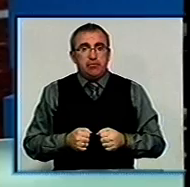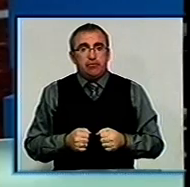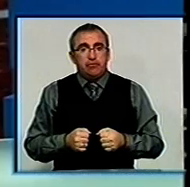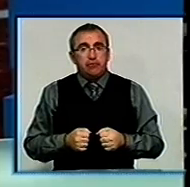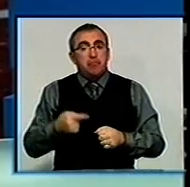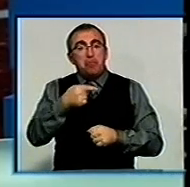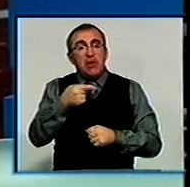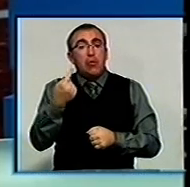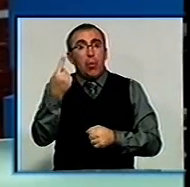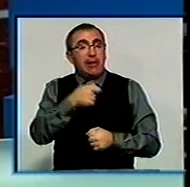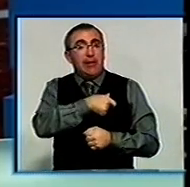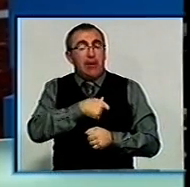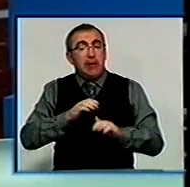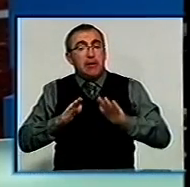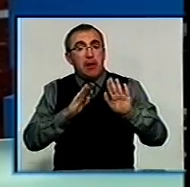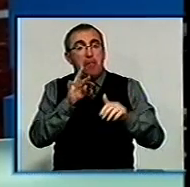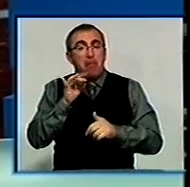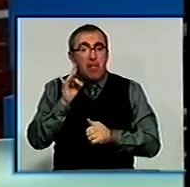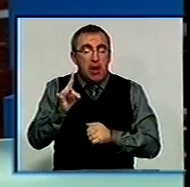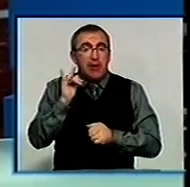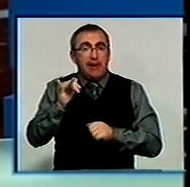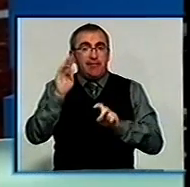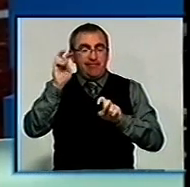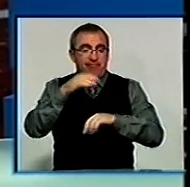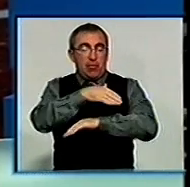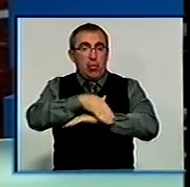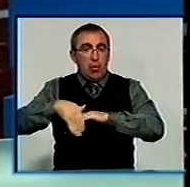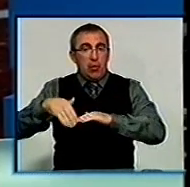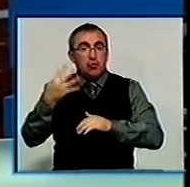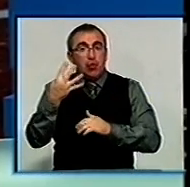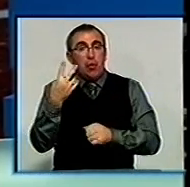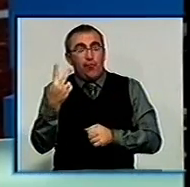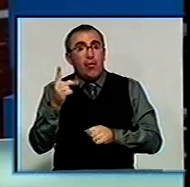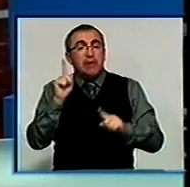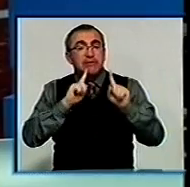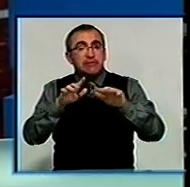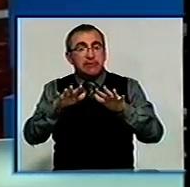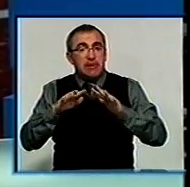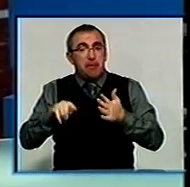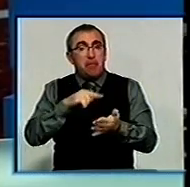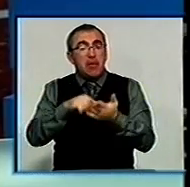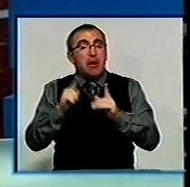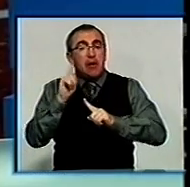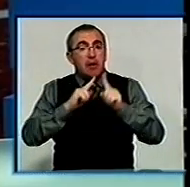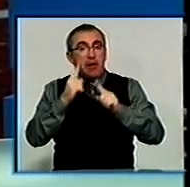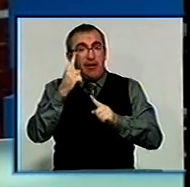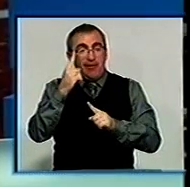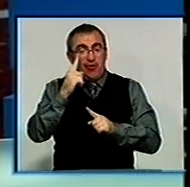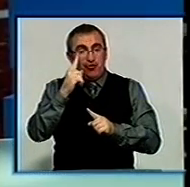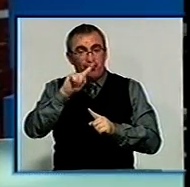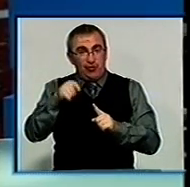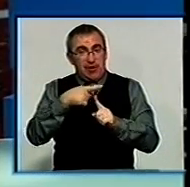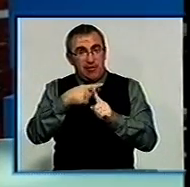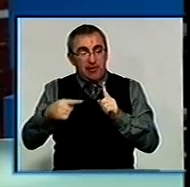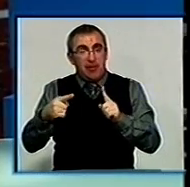Мінус один депутат, заступник мера та радянська назва вулиці. Такі результати 42-ї сесії міської ради. За півтори години народні обранці розглянули